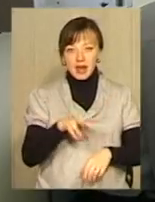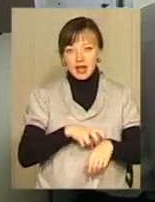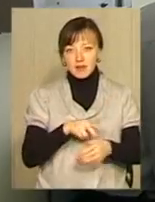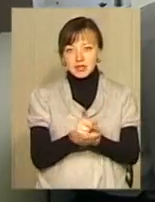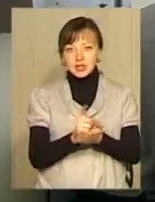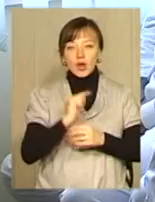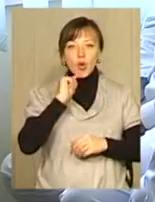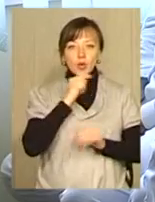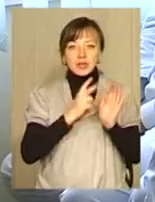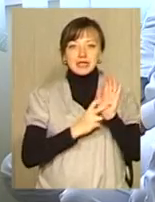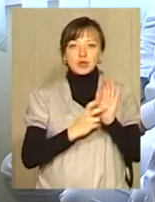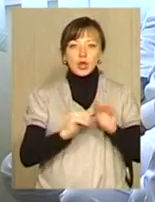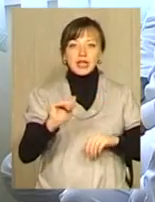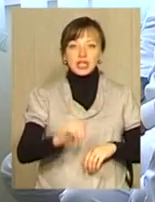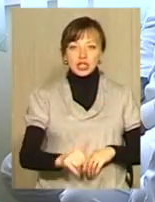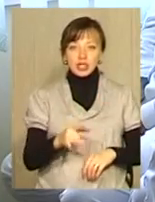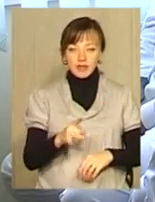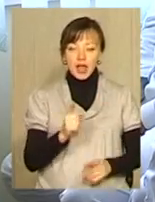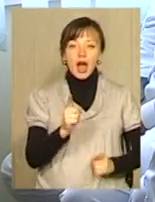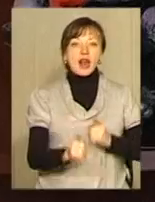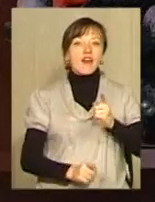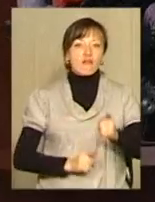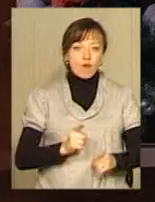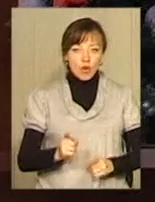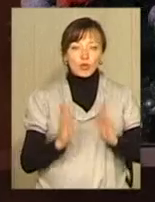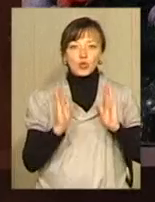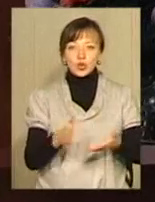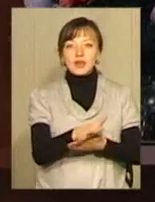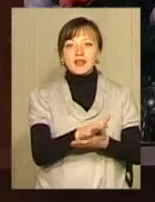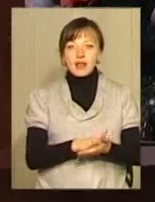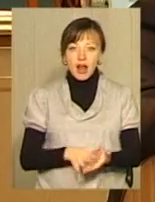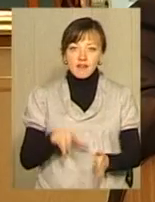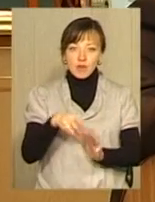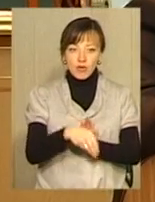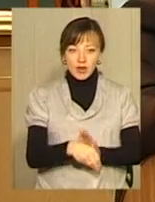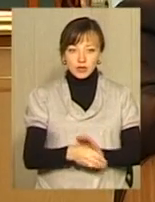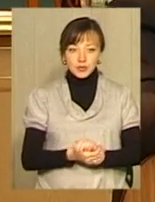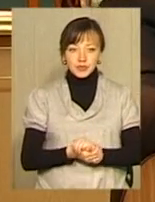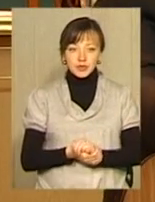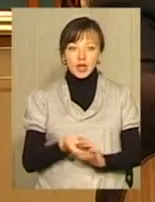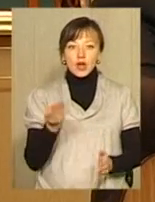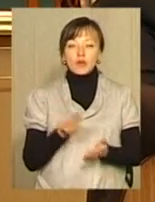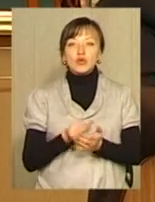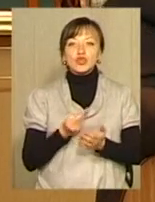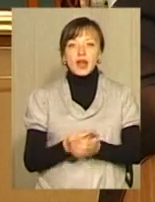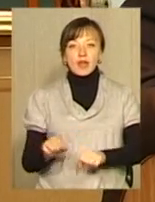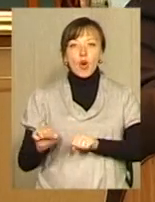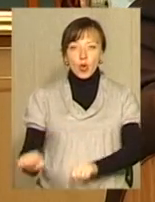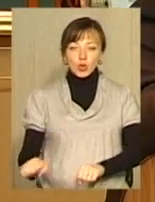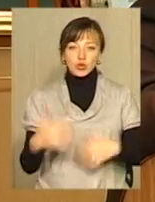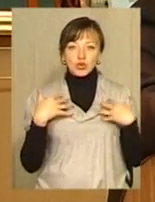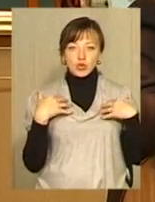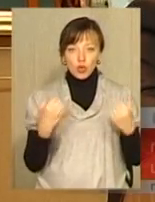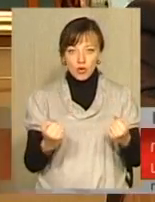зекономили понад 700 тисяч гривень. Реформу, каже головний лікар, будуть і далі впроваджувати. Бюджет на охорону здоров'я в 2012 році